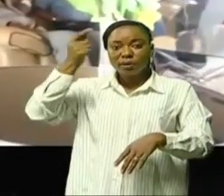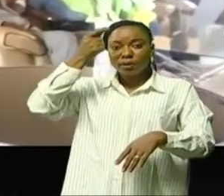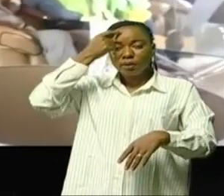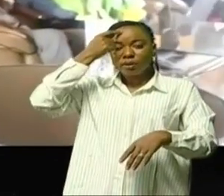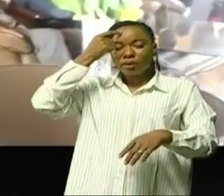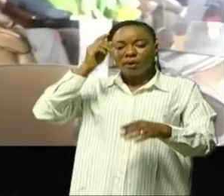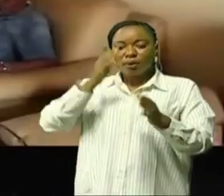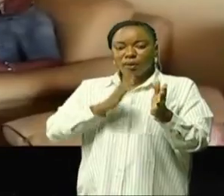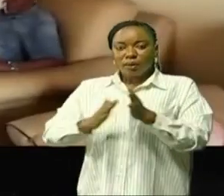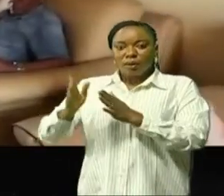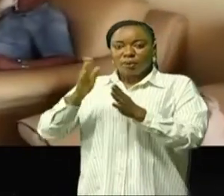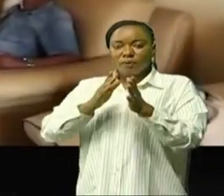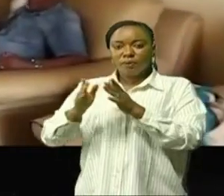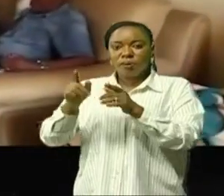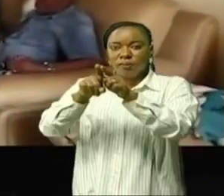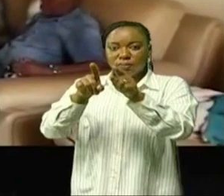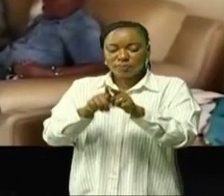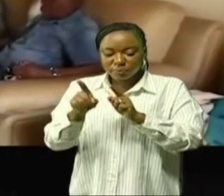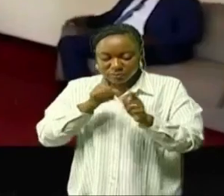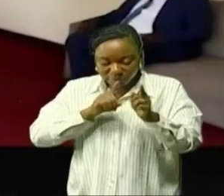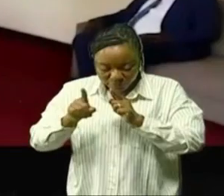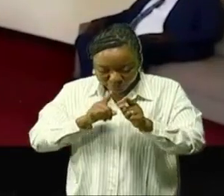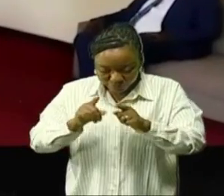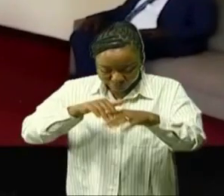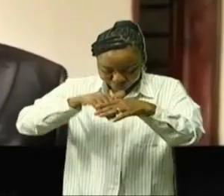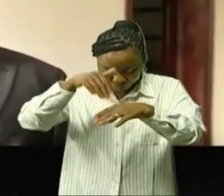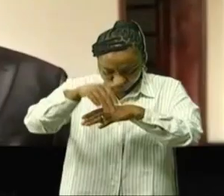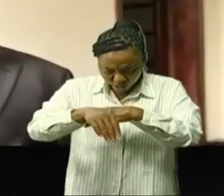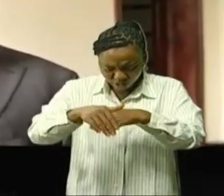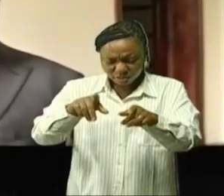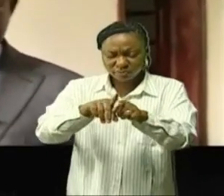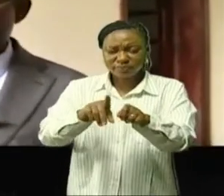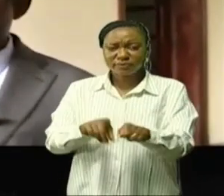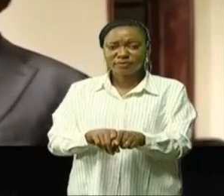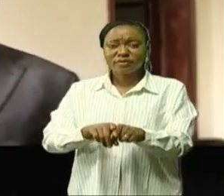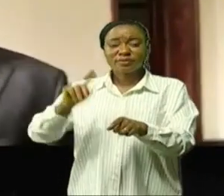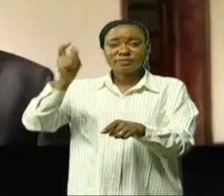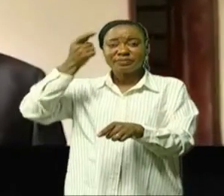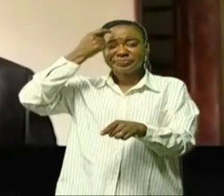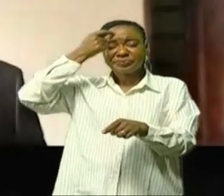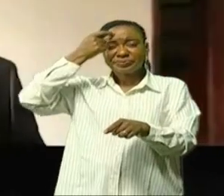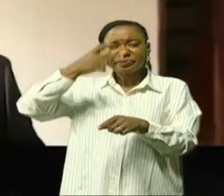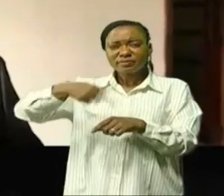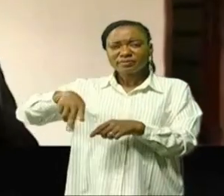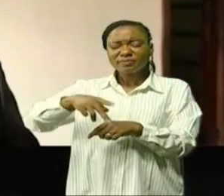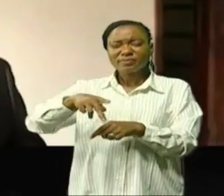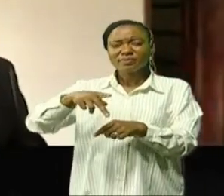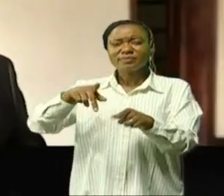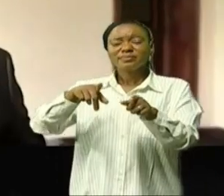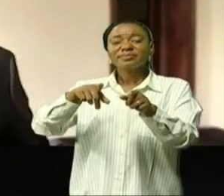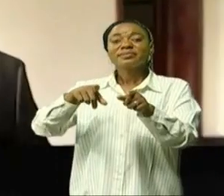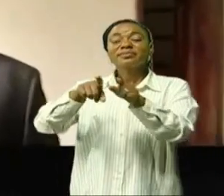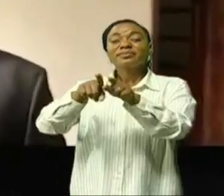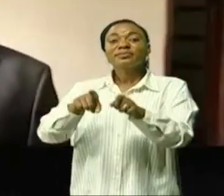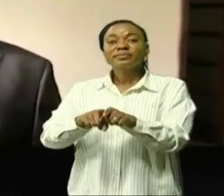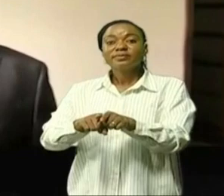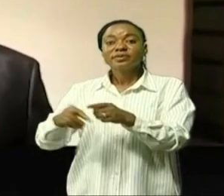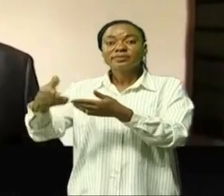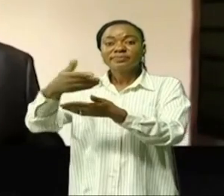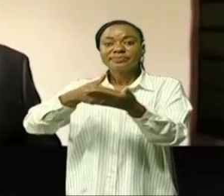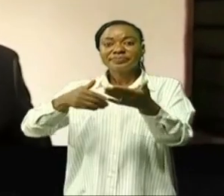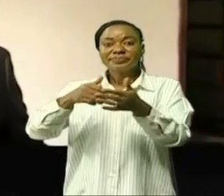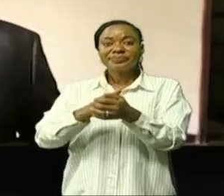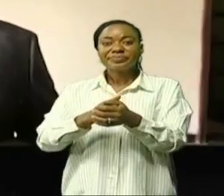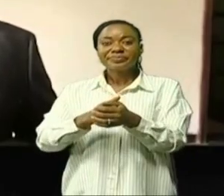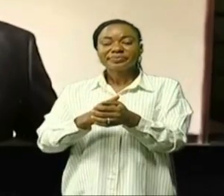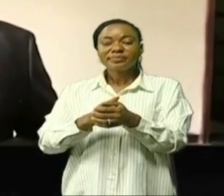un entretien à huis clos a eu lieu Au sorti de ces tête-à-tête le gouverneur du Kassai-Central John Kabi-Achikai revient sur les enjeux